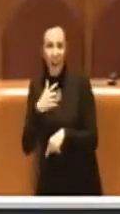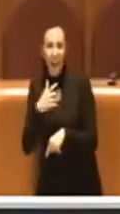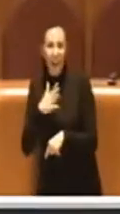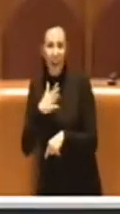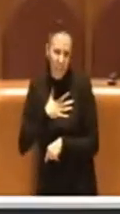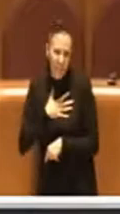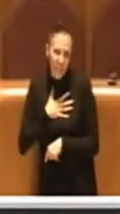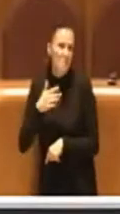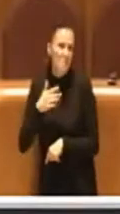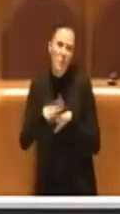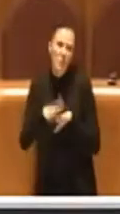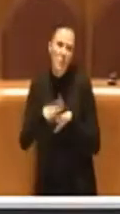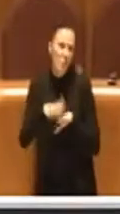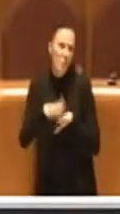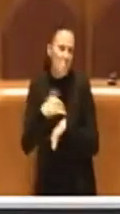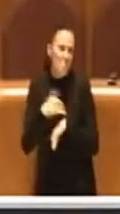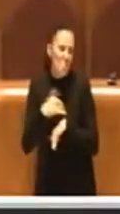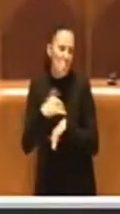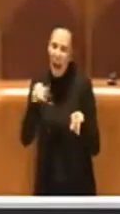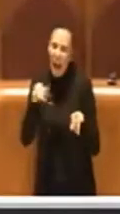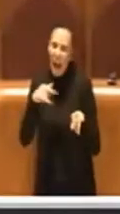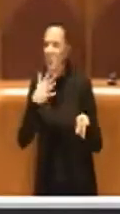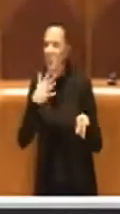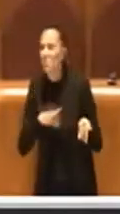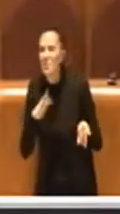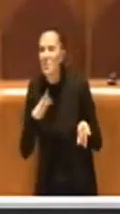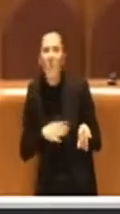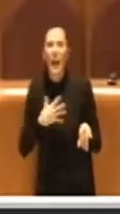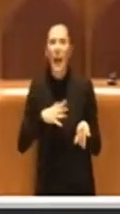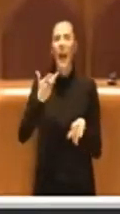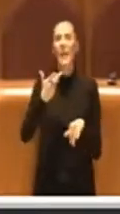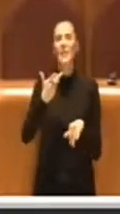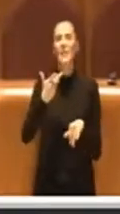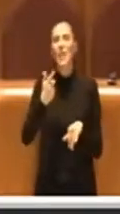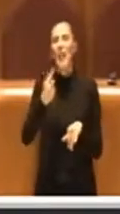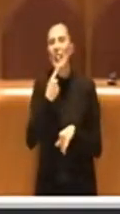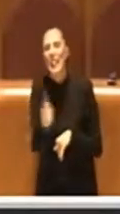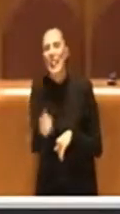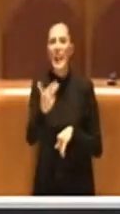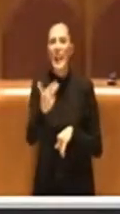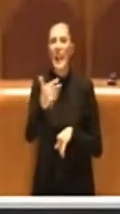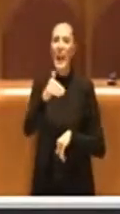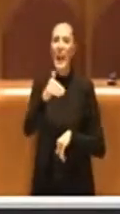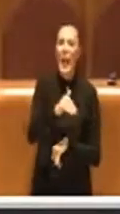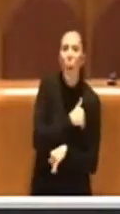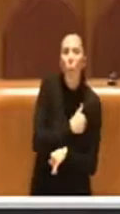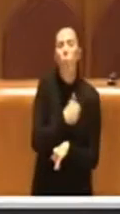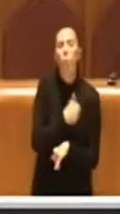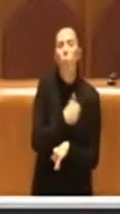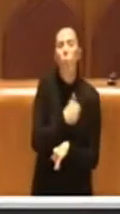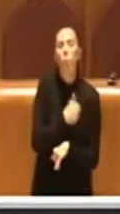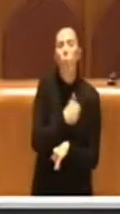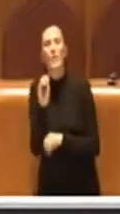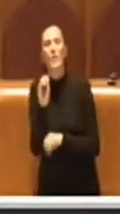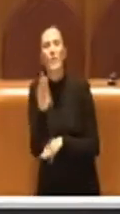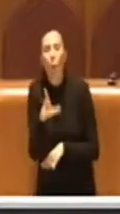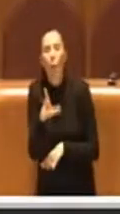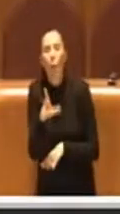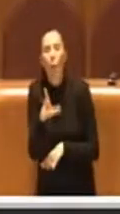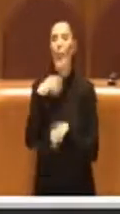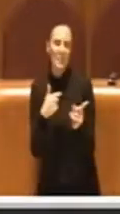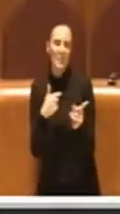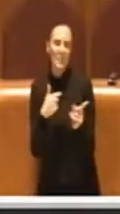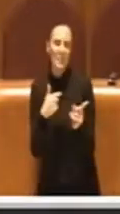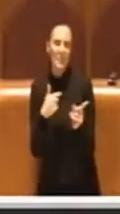abitudine parlare di alunni, maestri, professori, addirittura di elezioni politiche, andiamo un po' anche fuori tema.